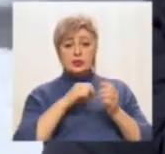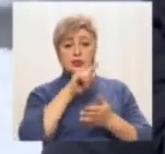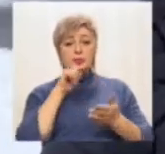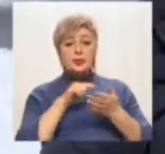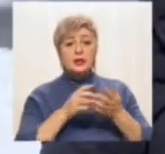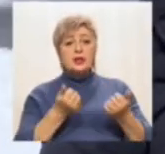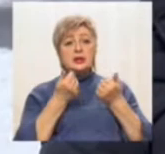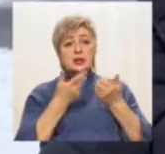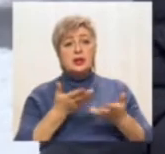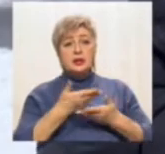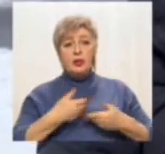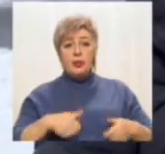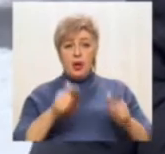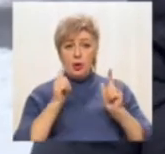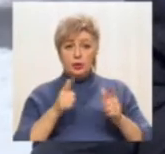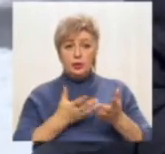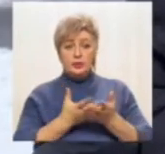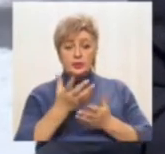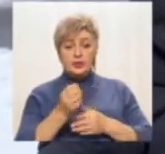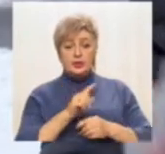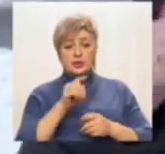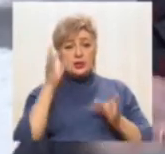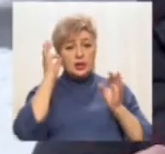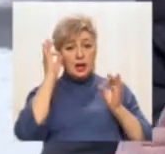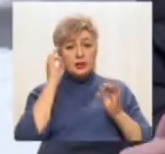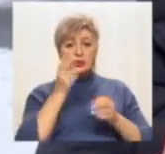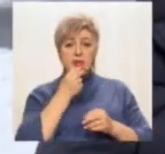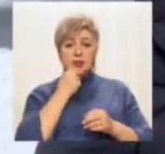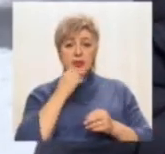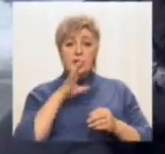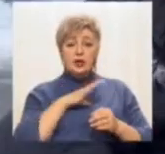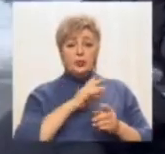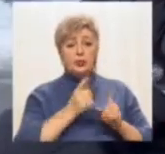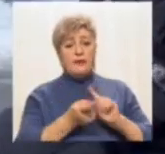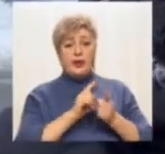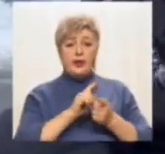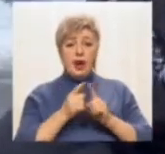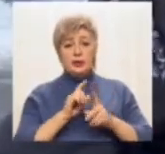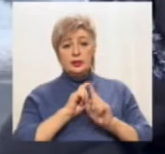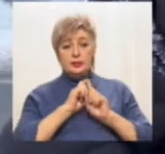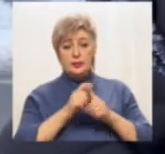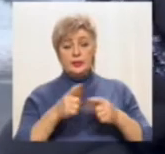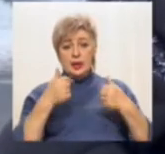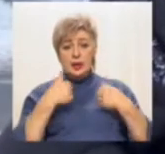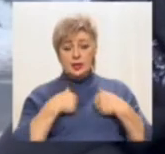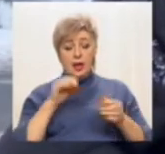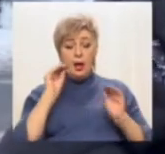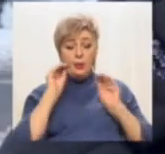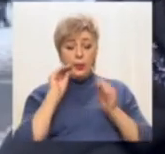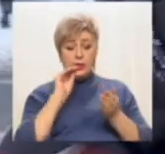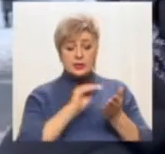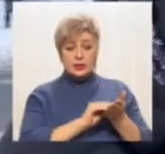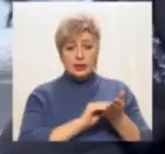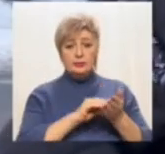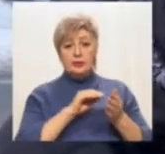готові сплачувати за якісне харчування. І були варіанти відповідей. Особисто я поставила в